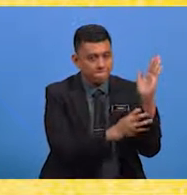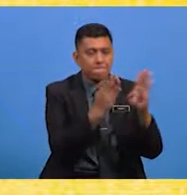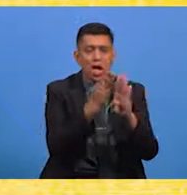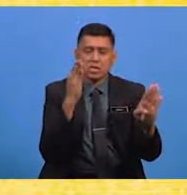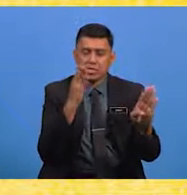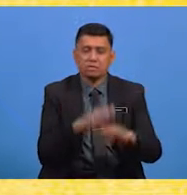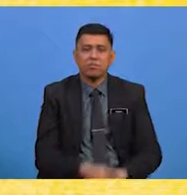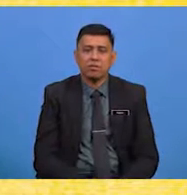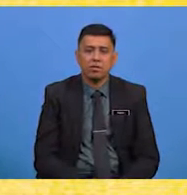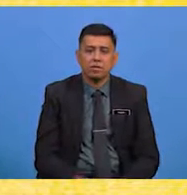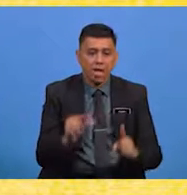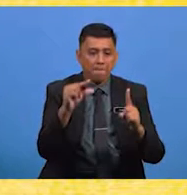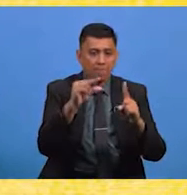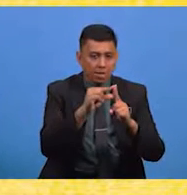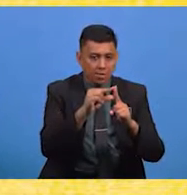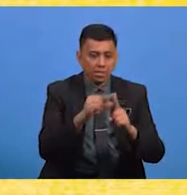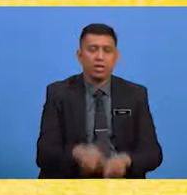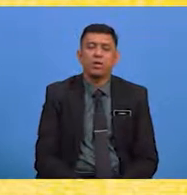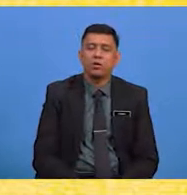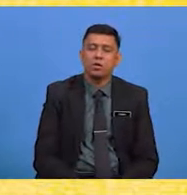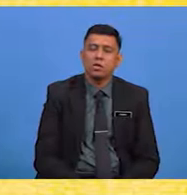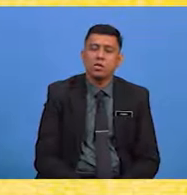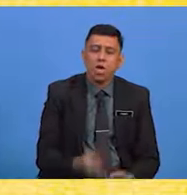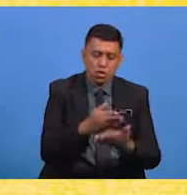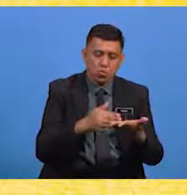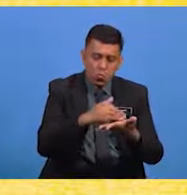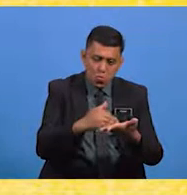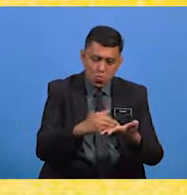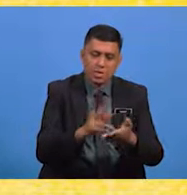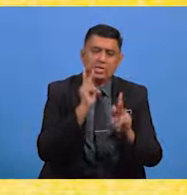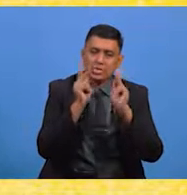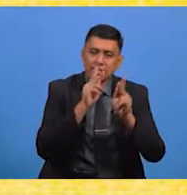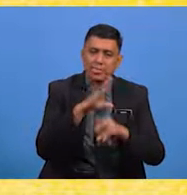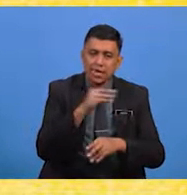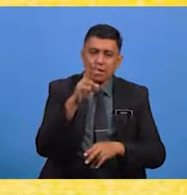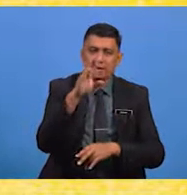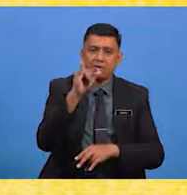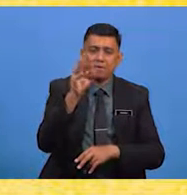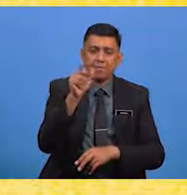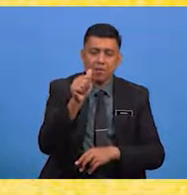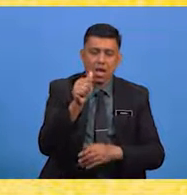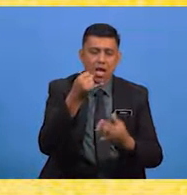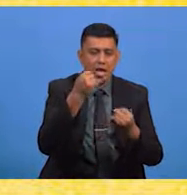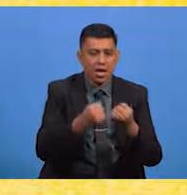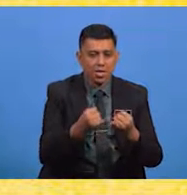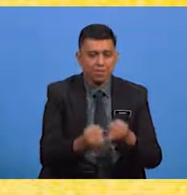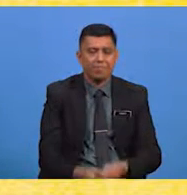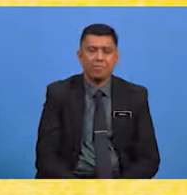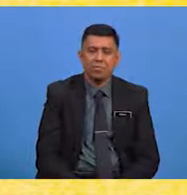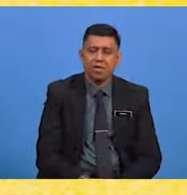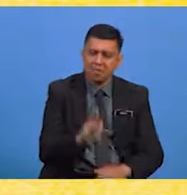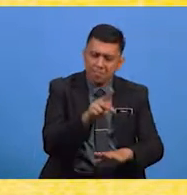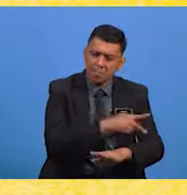baris, patah perkataan, suku kata dan rimah akhir Namun, untuk